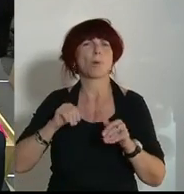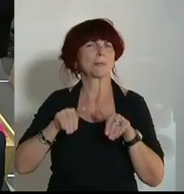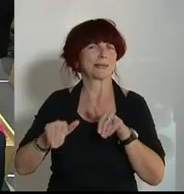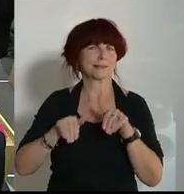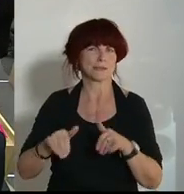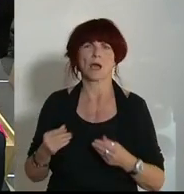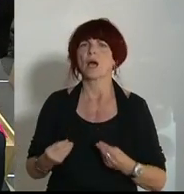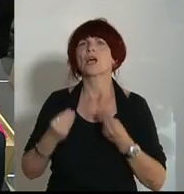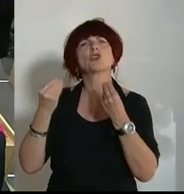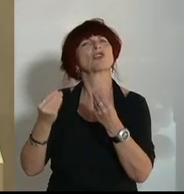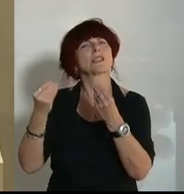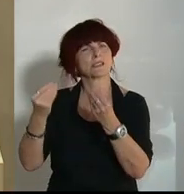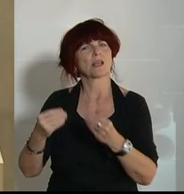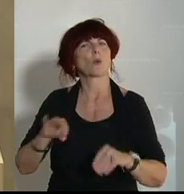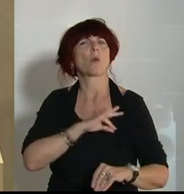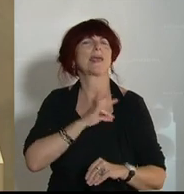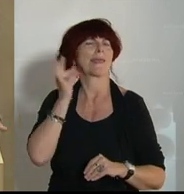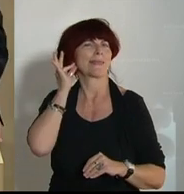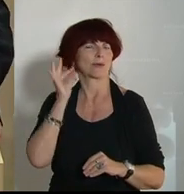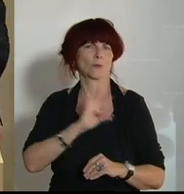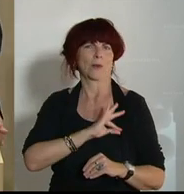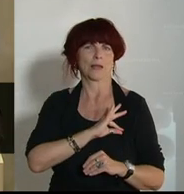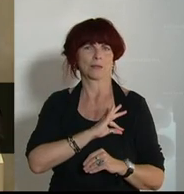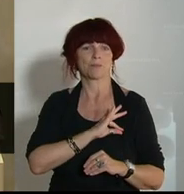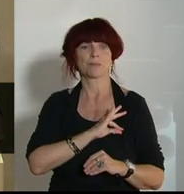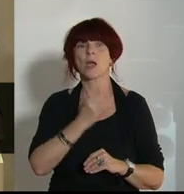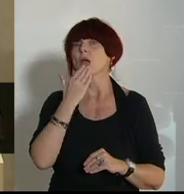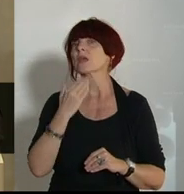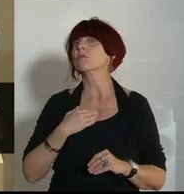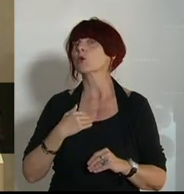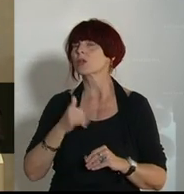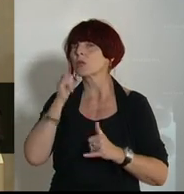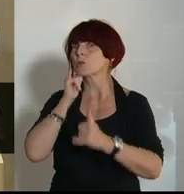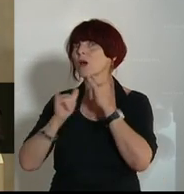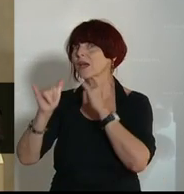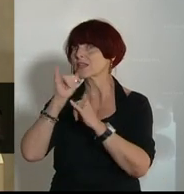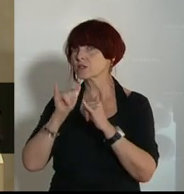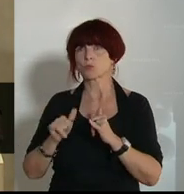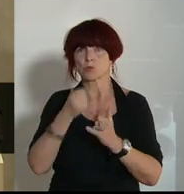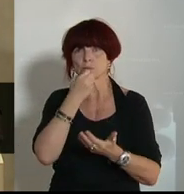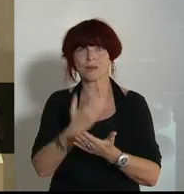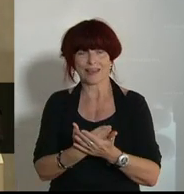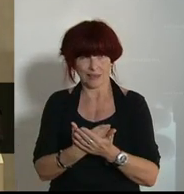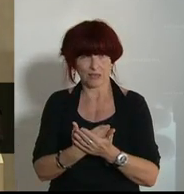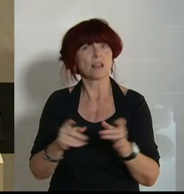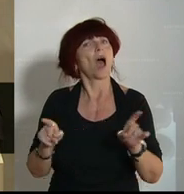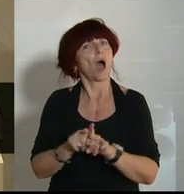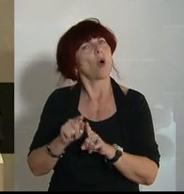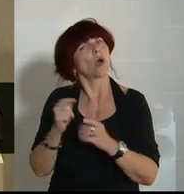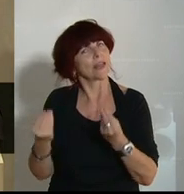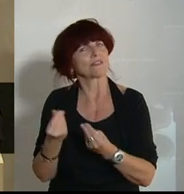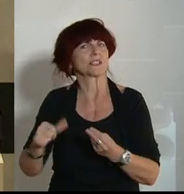und Kollegen. Ich möchte noch ein paar Worte zum Tourismusbericht, auch zur Erfolgsbilanz 2019